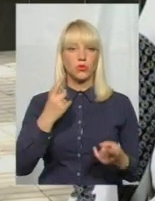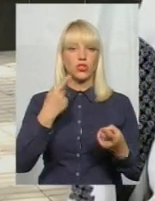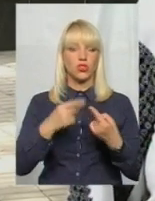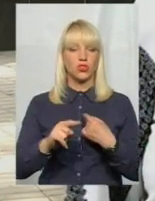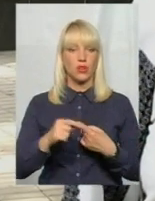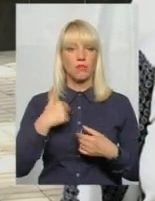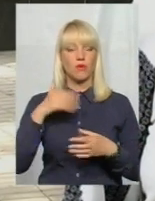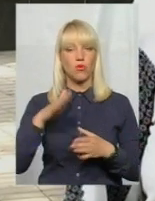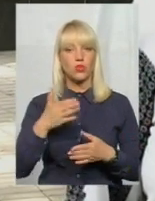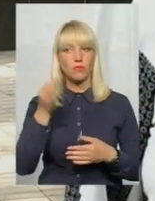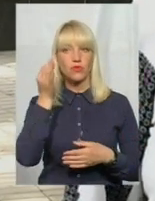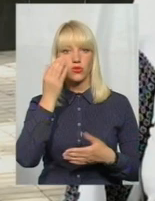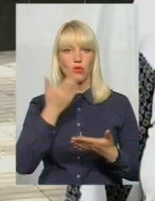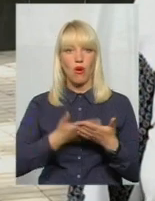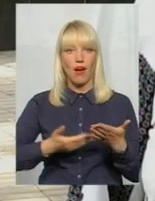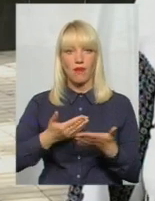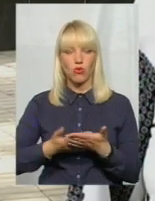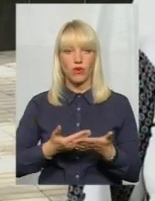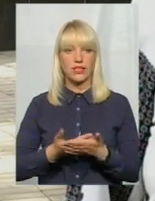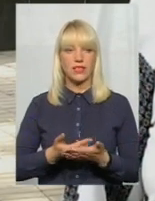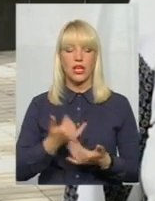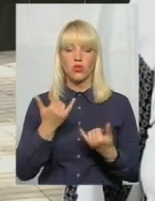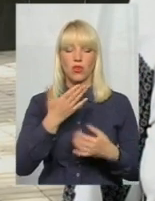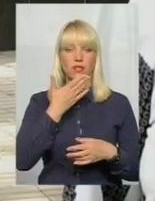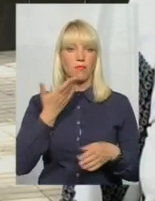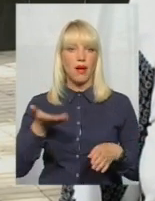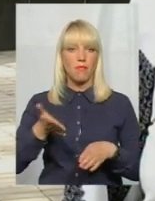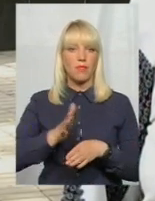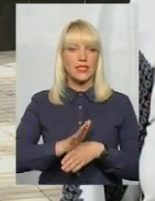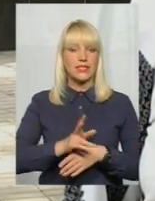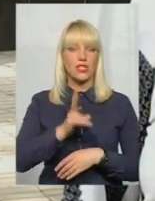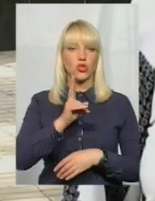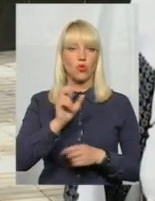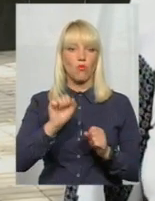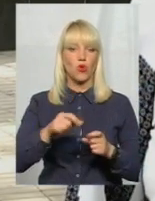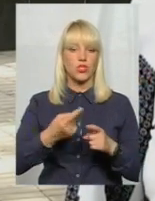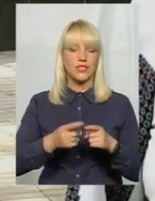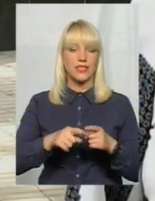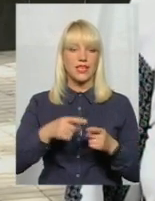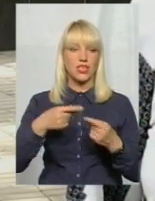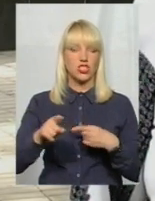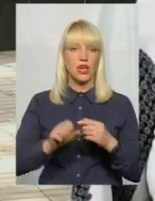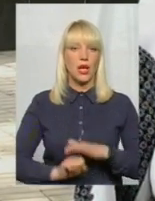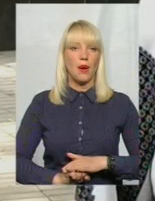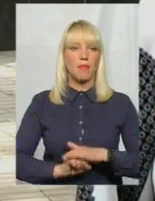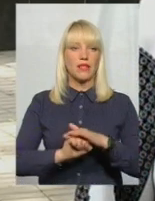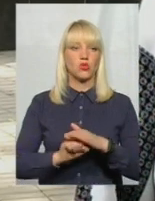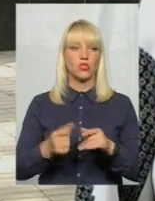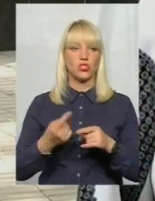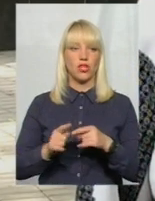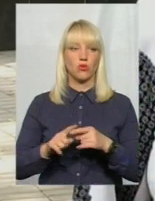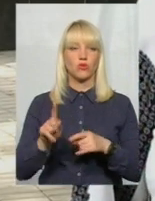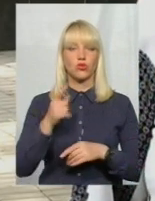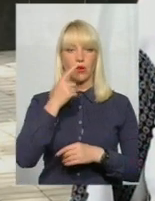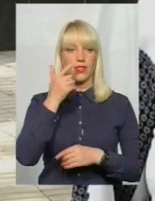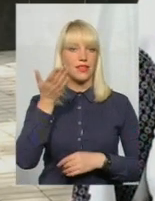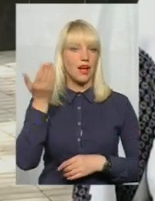здогадуватися, тому що ще сьогодні немає призначення, хто може бути цей інший, базуючись на тому, що не так